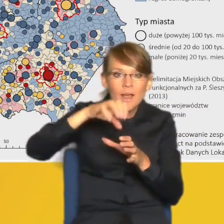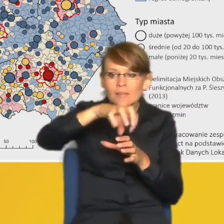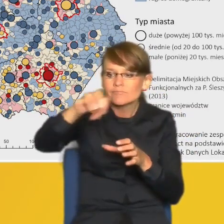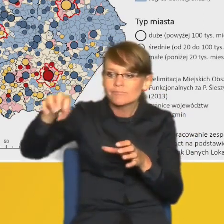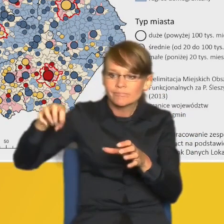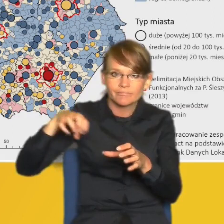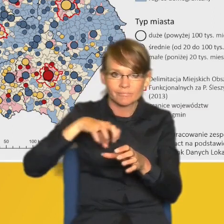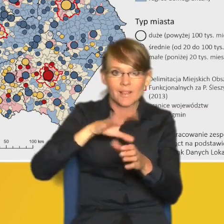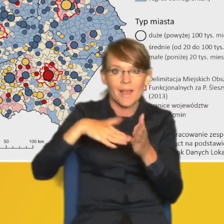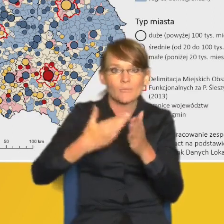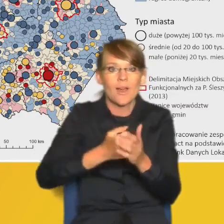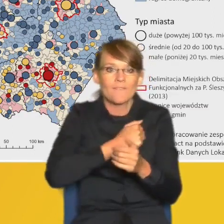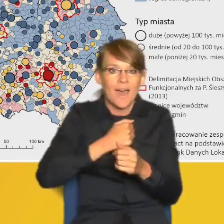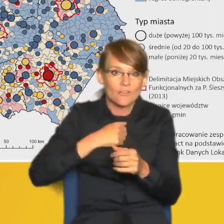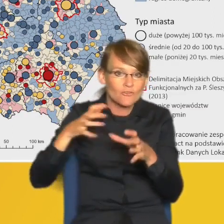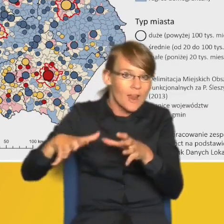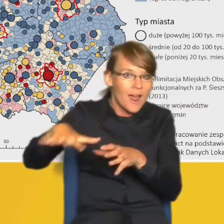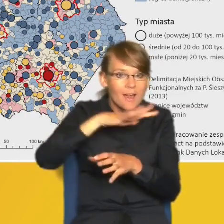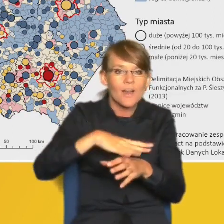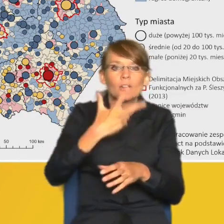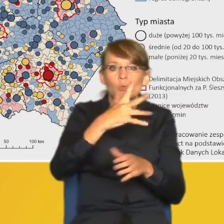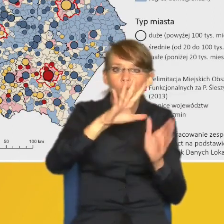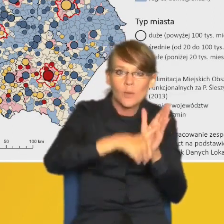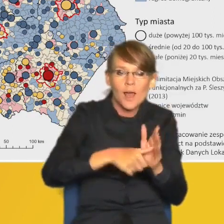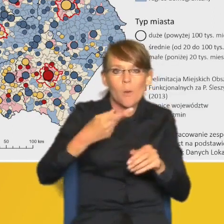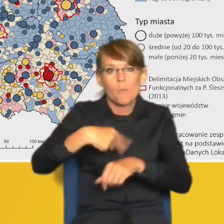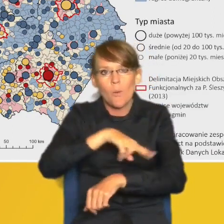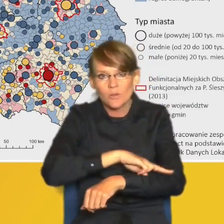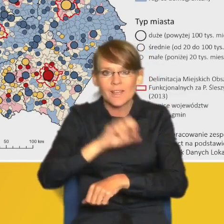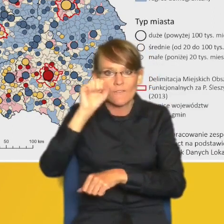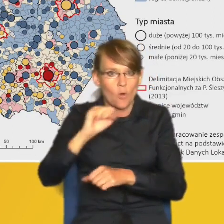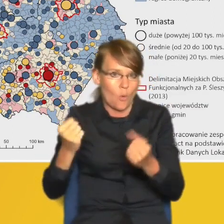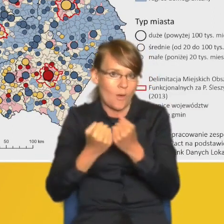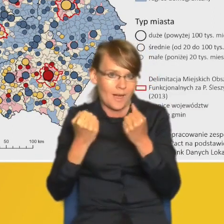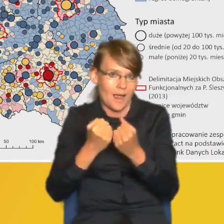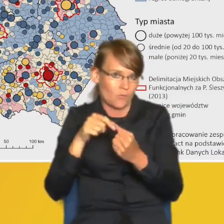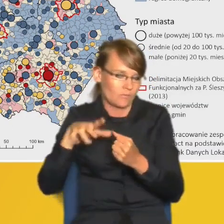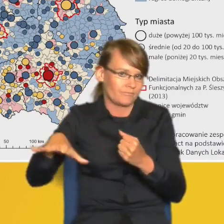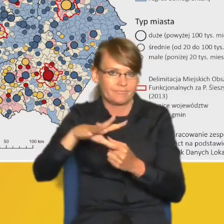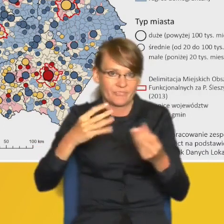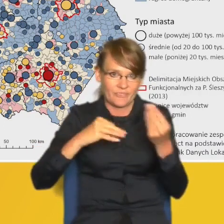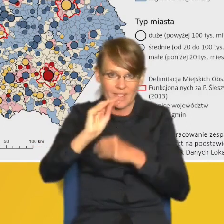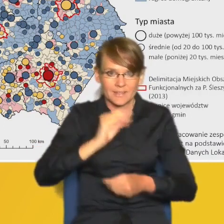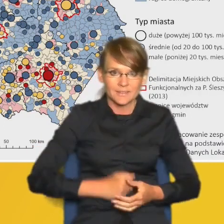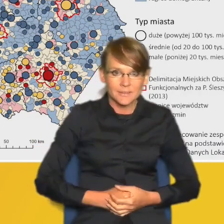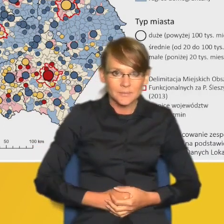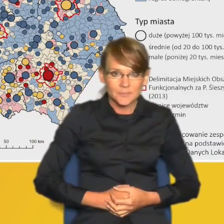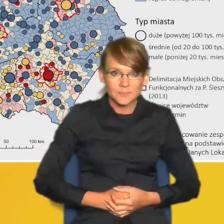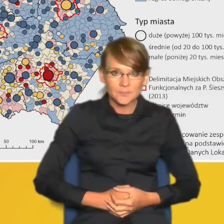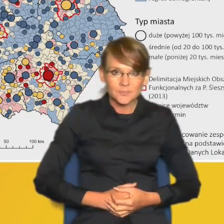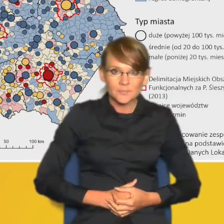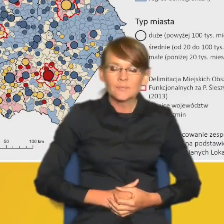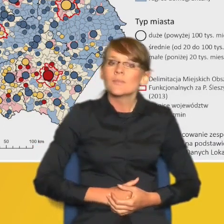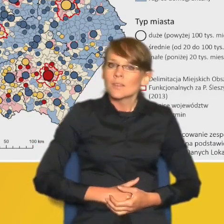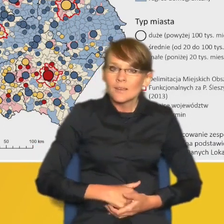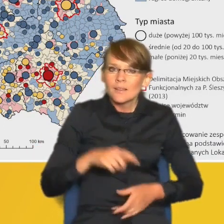zwłaszcza Warszawy, Trójmiasta, Poznania, Wrocławia i Krakowa. To, co jest bardzo istotne,